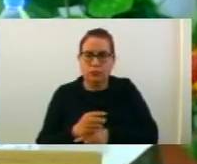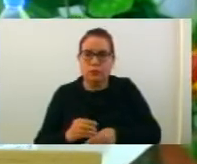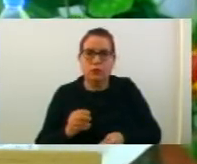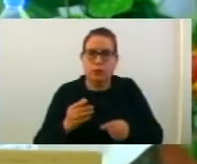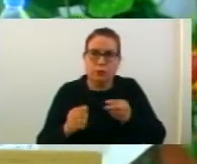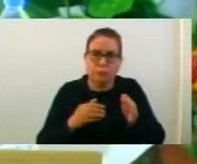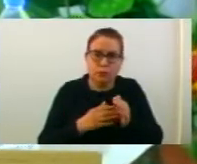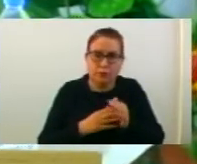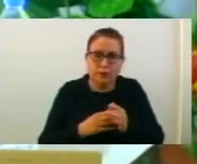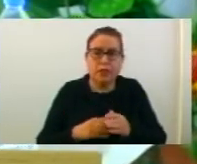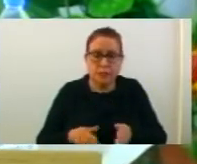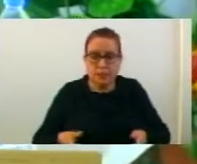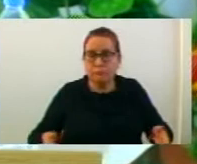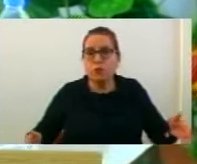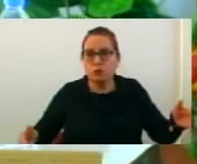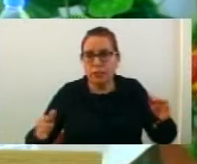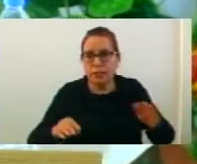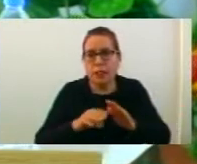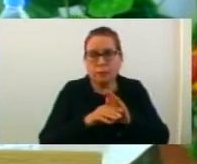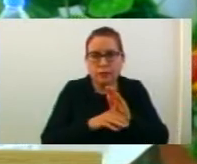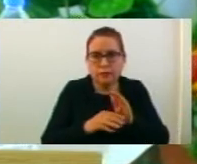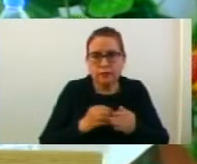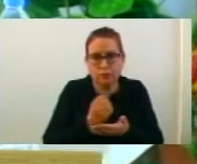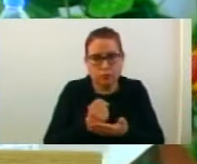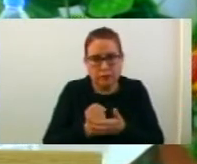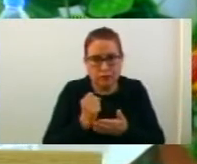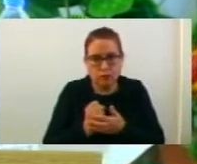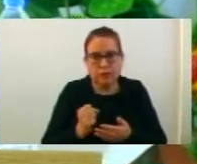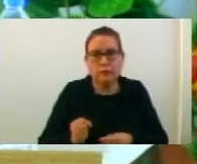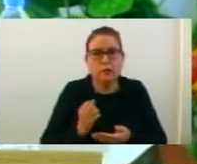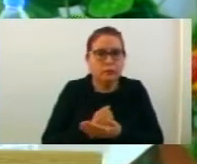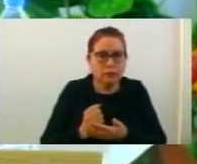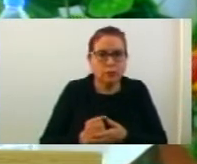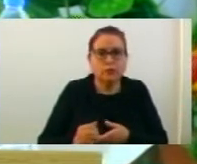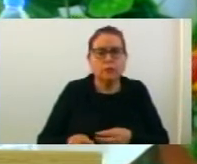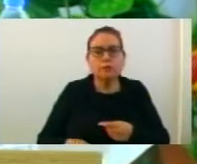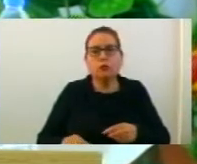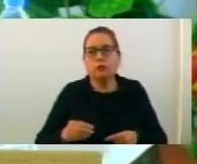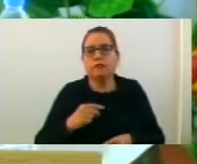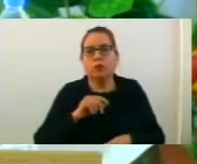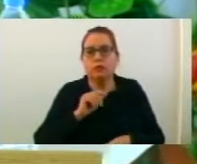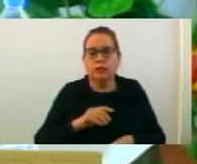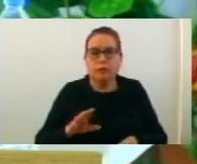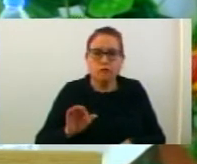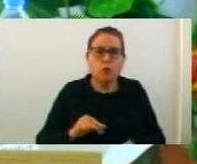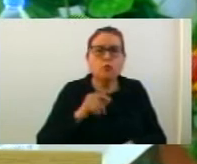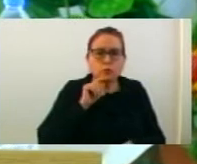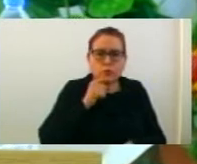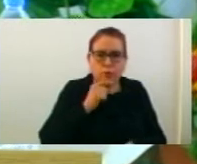утвърдуване потреба от донесуване на руманистичко-планска документация за прошируване на плански оффат за КП број